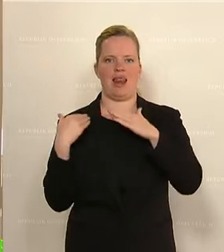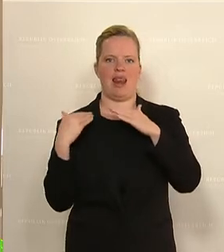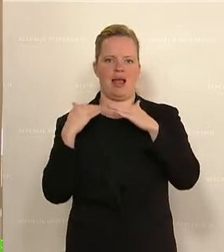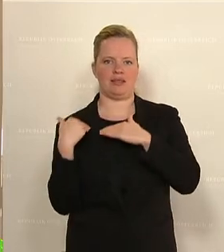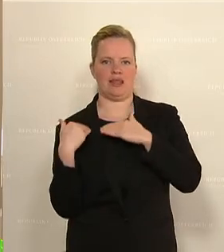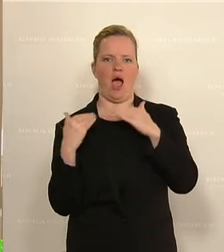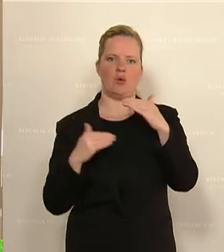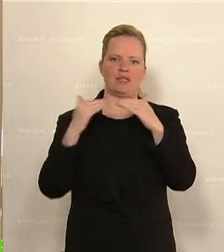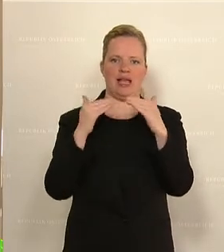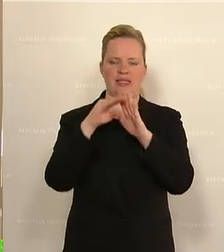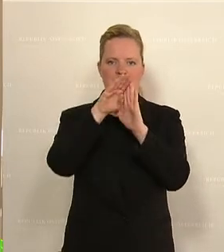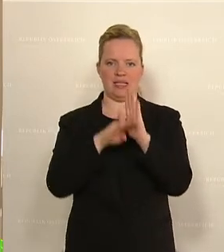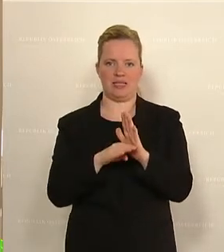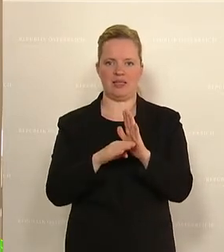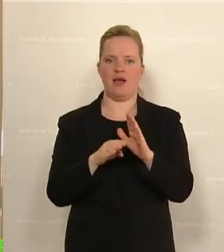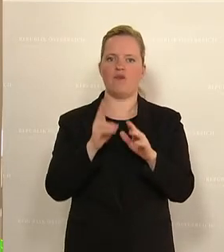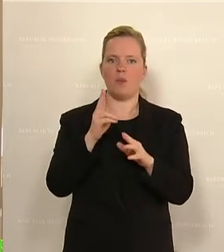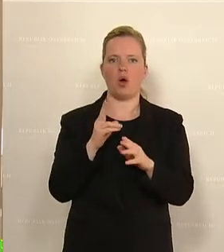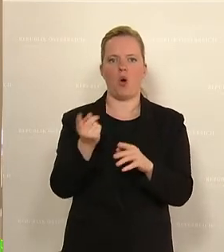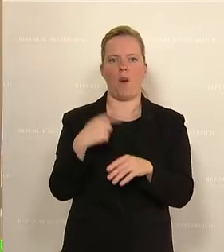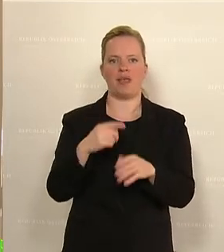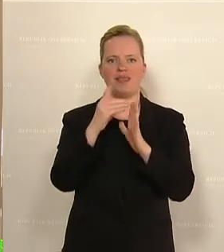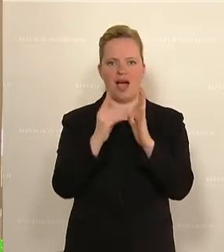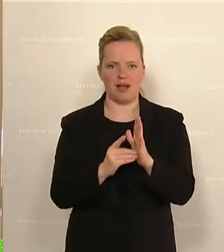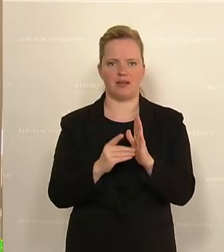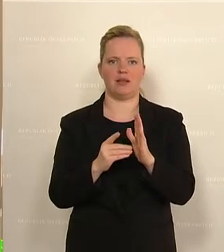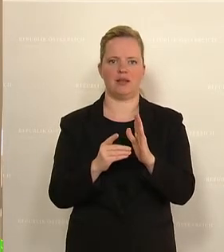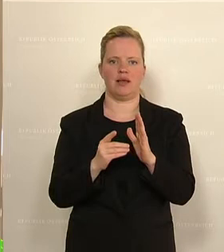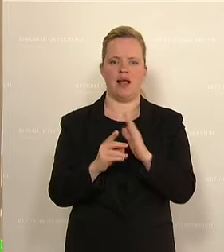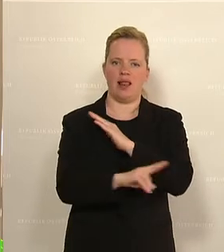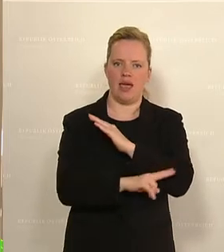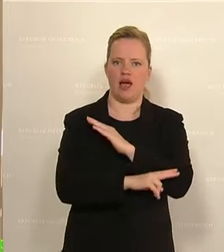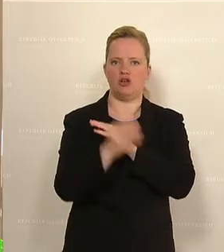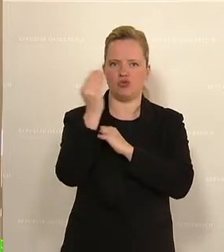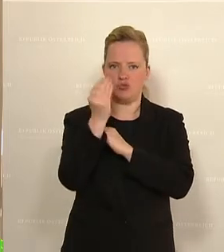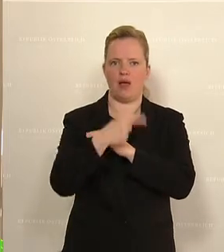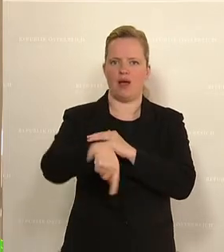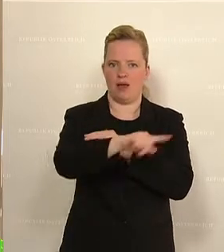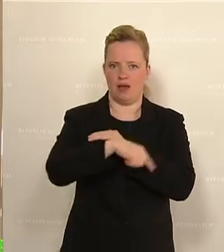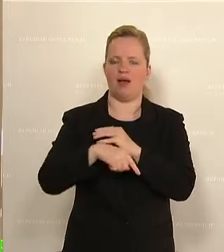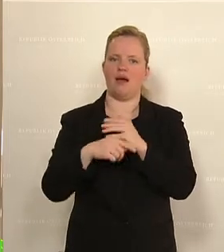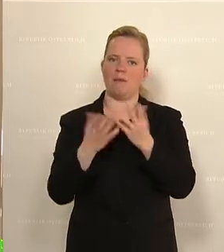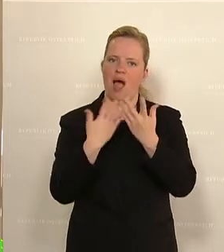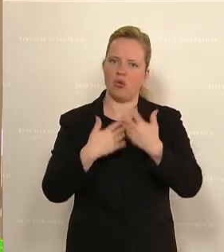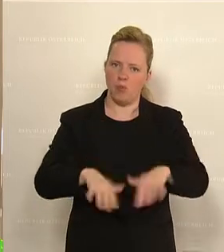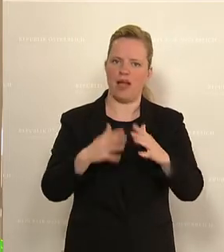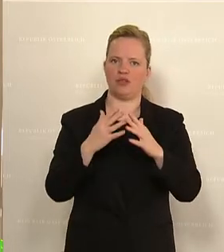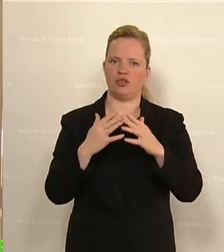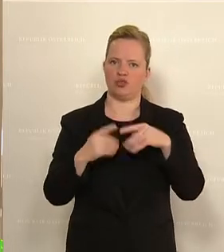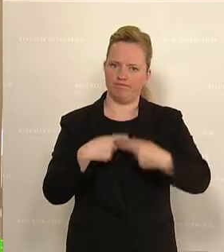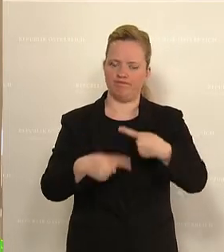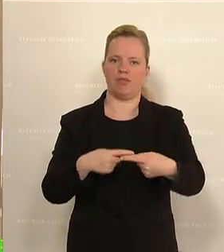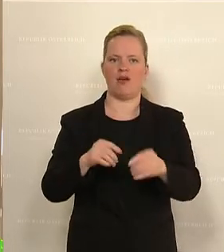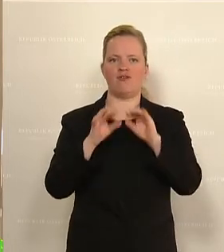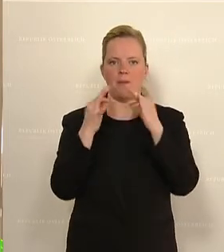Eine Automatisierung bei der Verarbeitung der Daten von Schülerinnen und Lehrlingen vorgesehen wird und dadurch die Familienbeihilfe